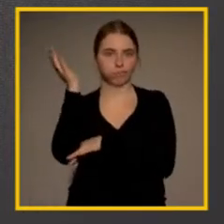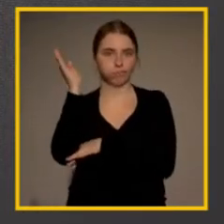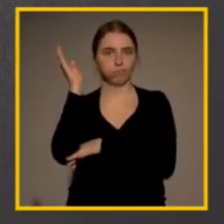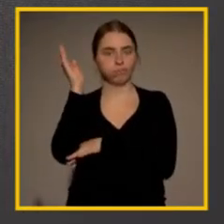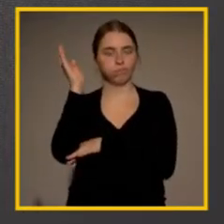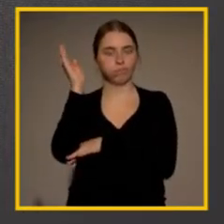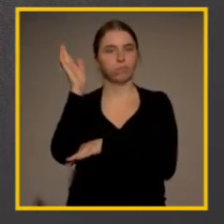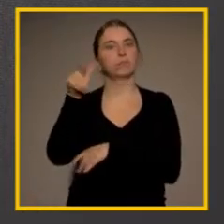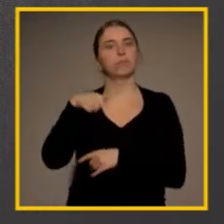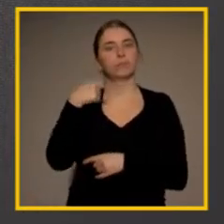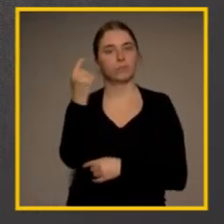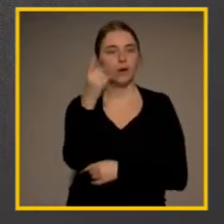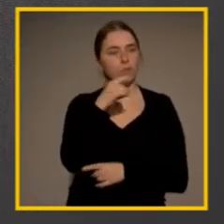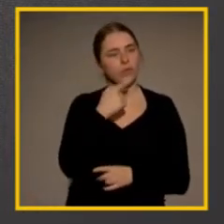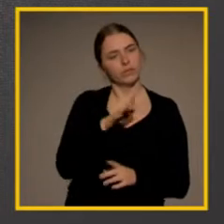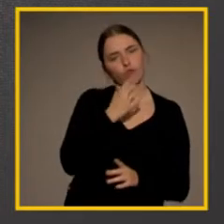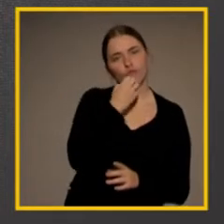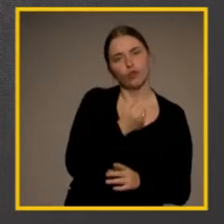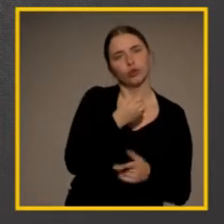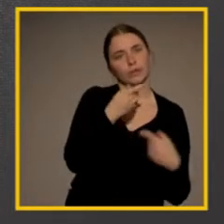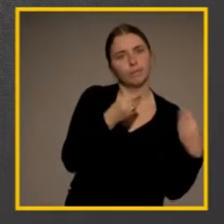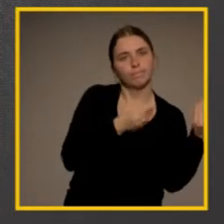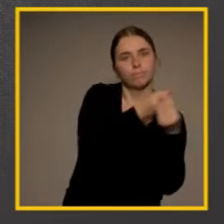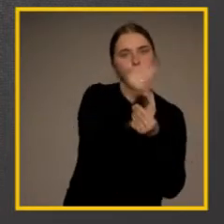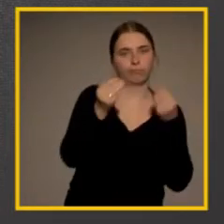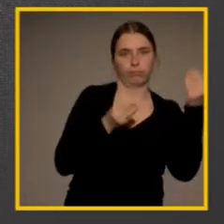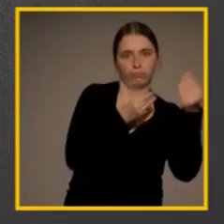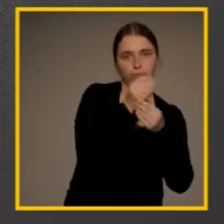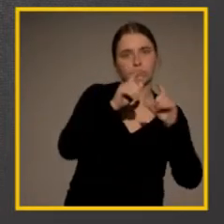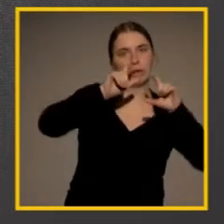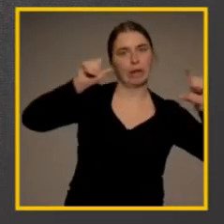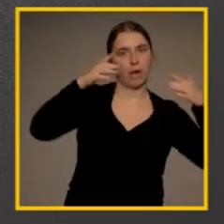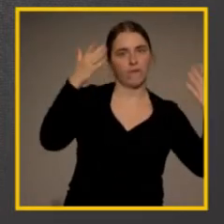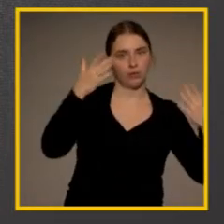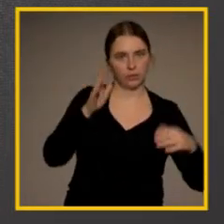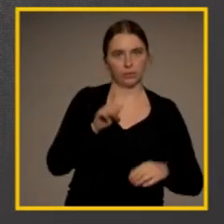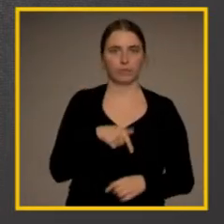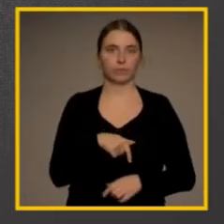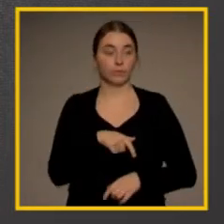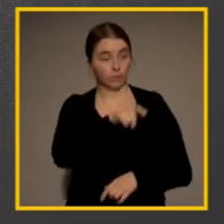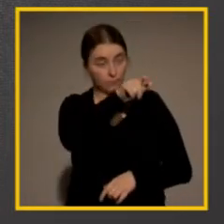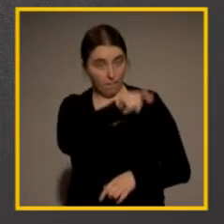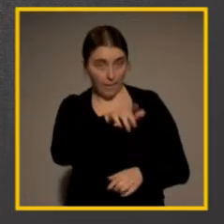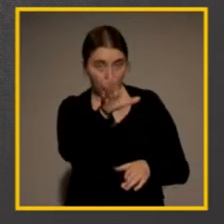Festrede den Anstoß für einen Dialog zum Thema